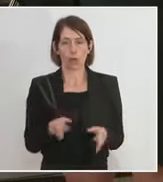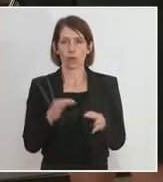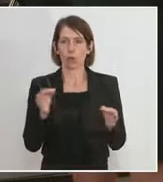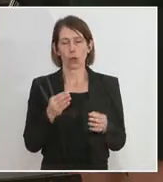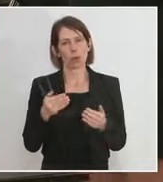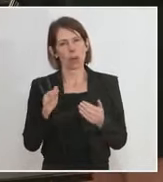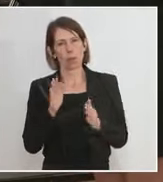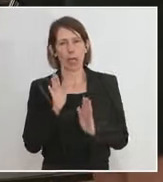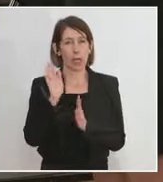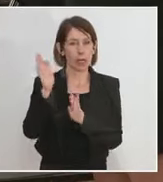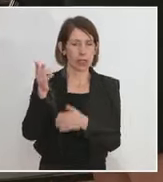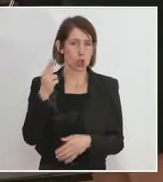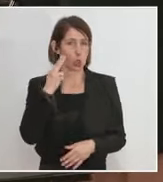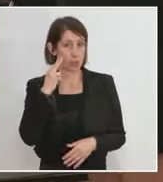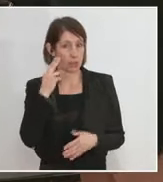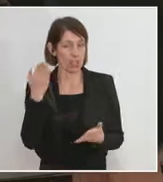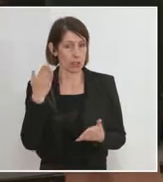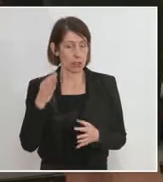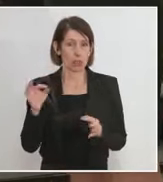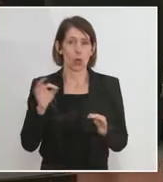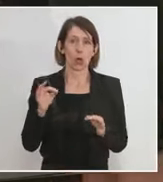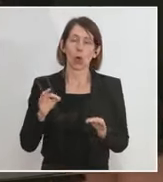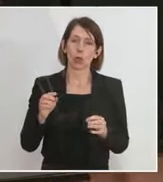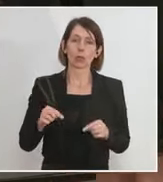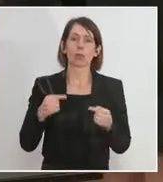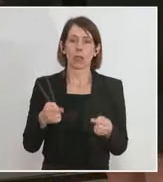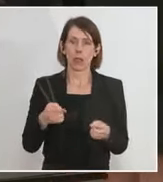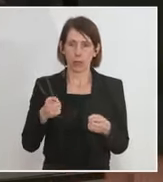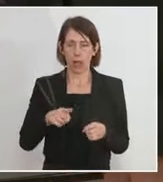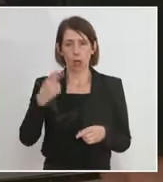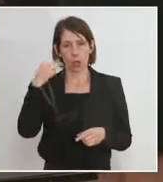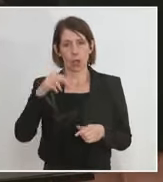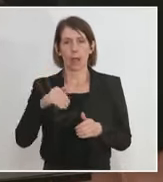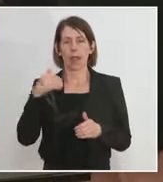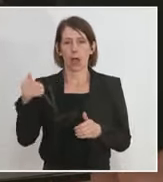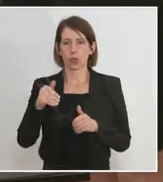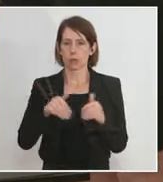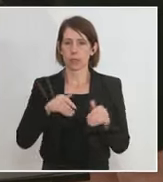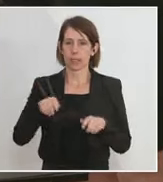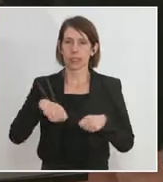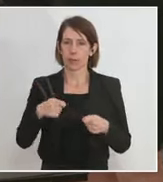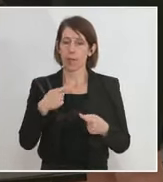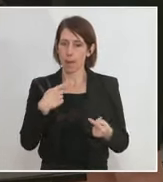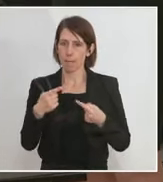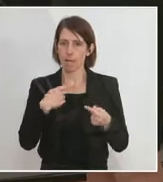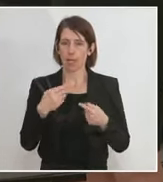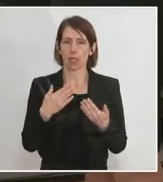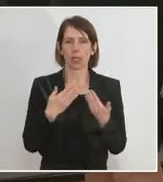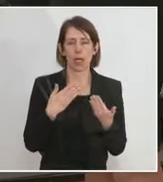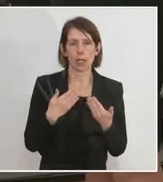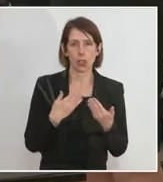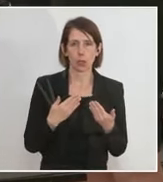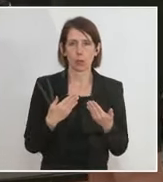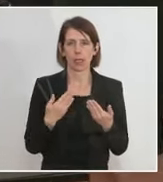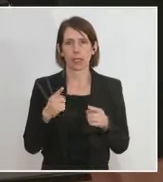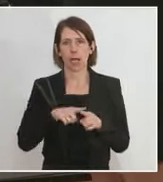hin? Und dann eben in weiterer Folge auch an den Außenminister gefragt. Gibt es bilaterale Gespräche? Gibt es einen Mix zwischen, es wird ins Treffen